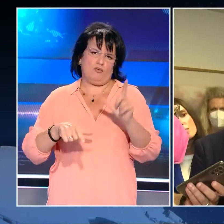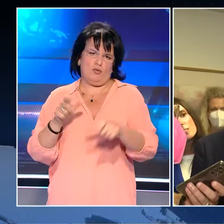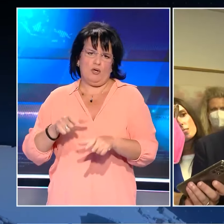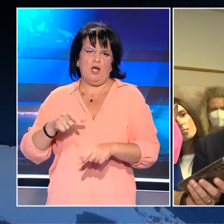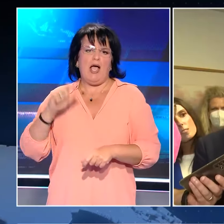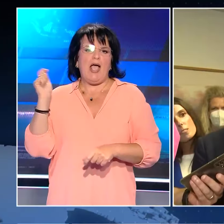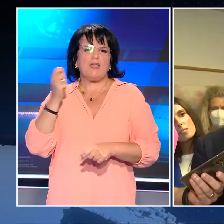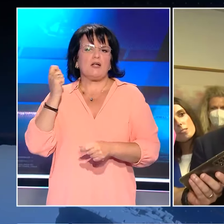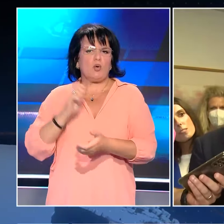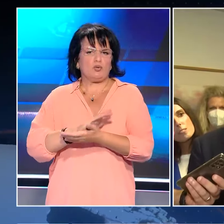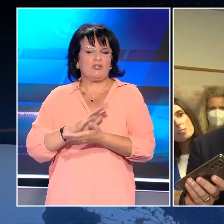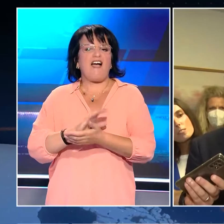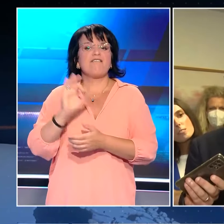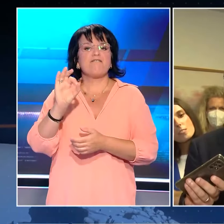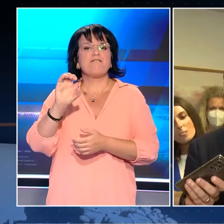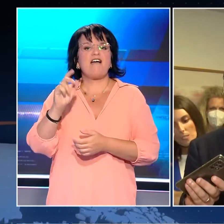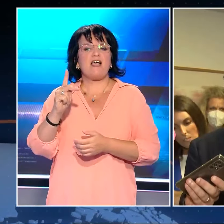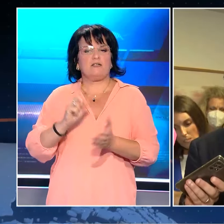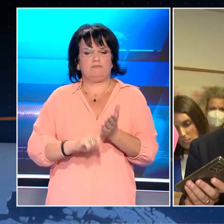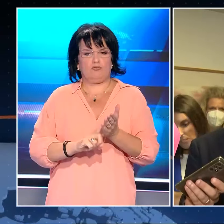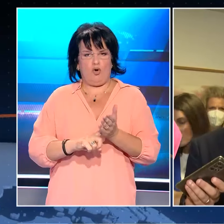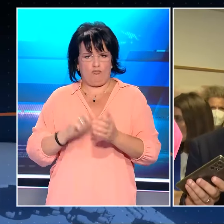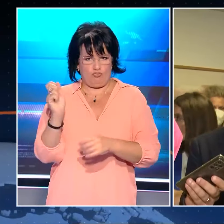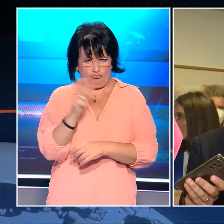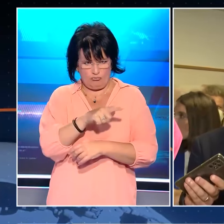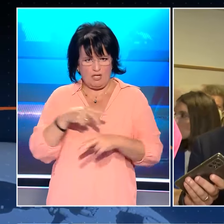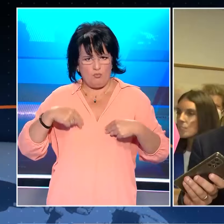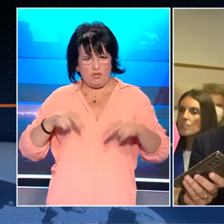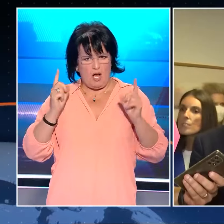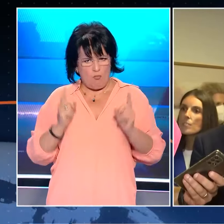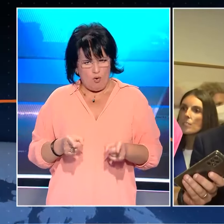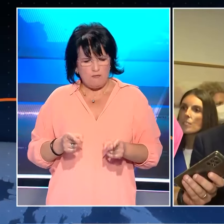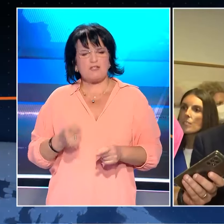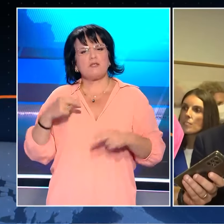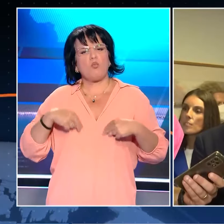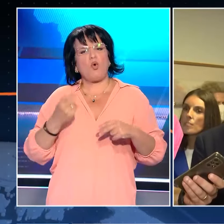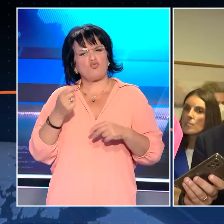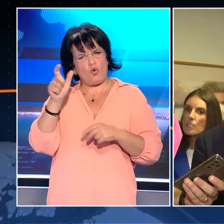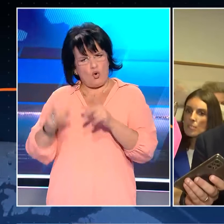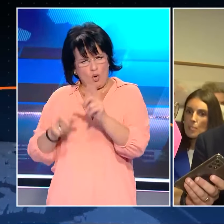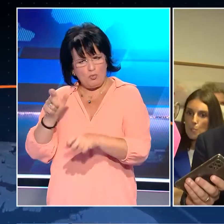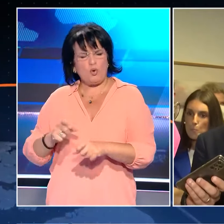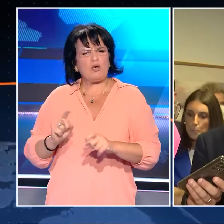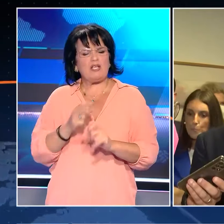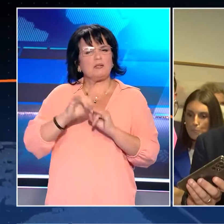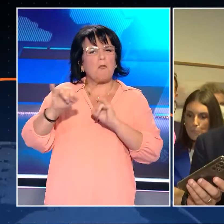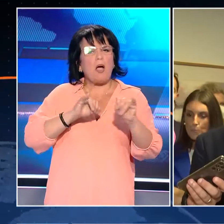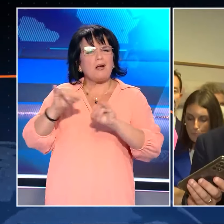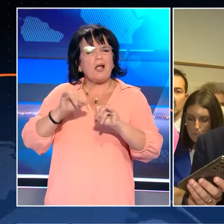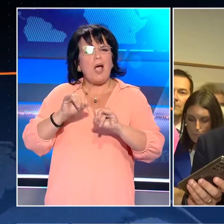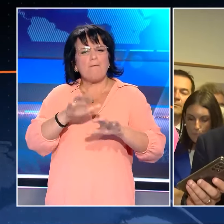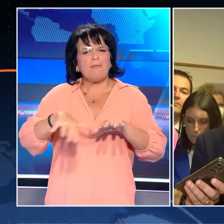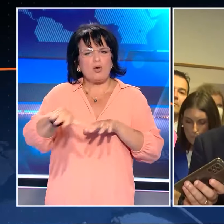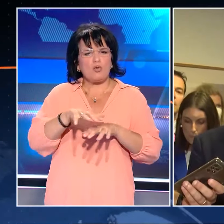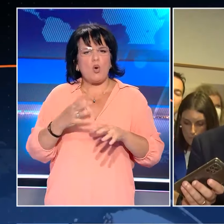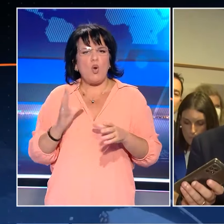στο Εθνικό Τυπογραφείο για ΦΕΚ η κοινή μας υπουργική από το ΕΣΥ για τα κίνητρα για τις άγονες περιοχές ώστε να μπορούμε